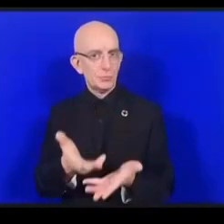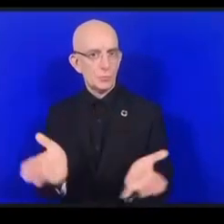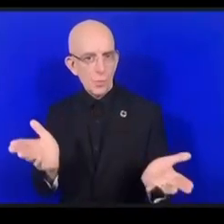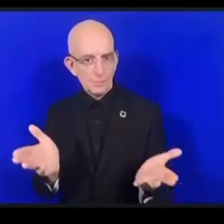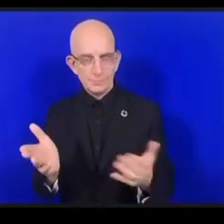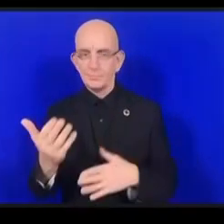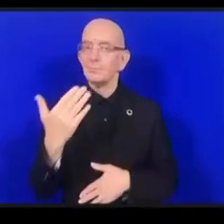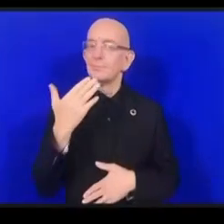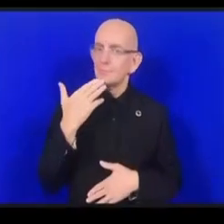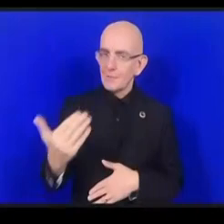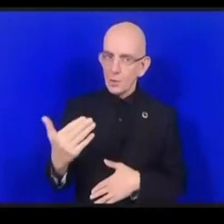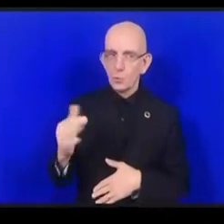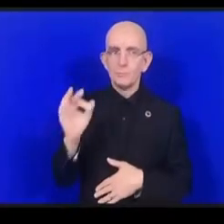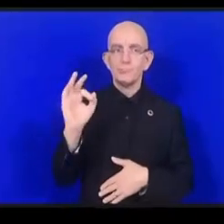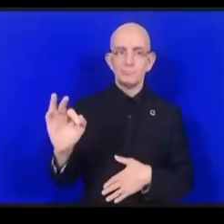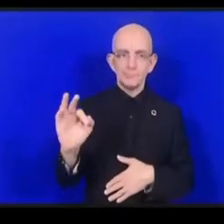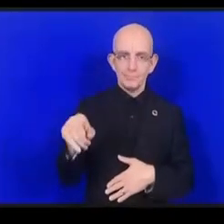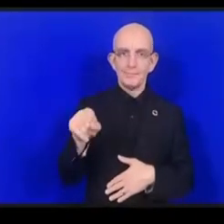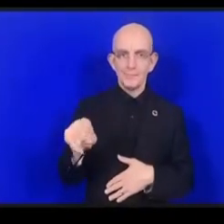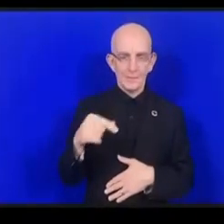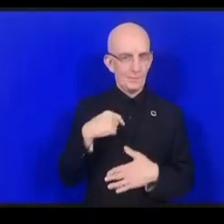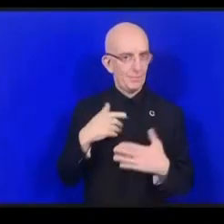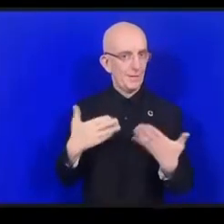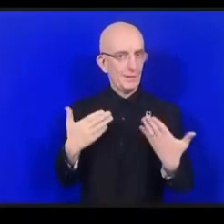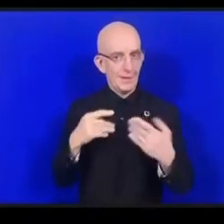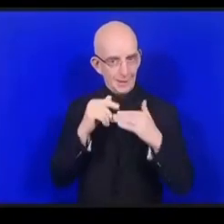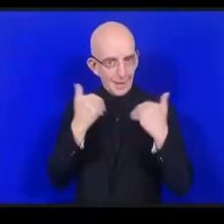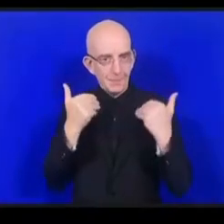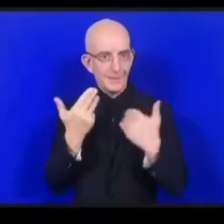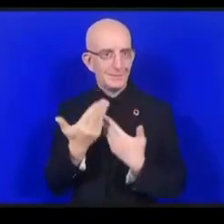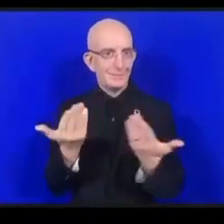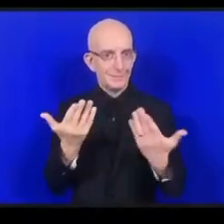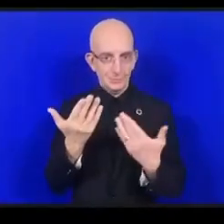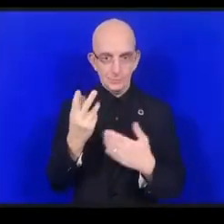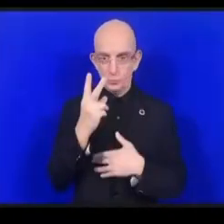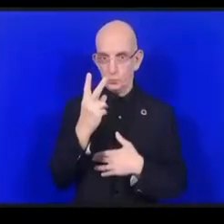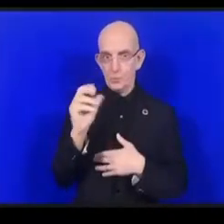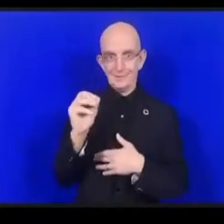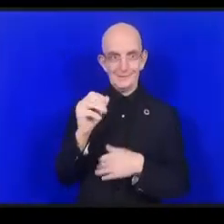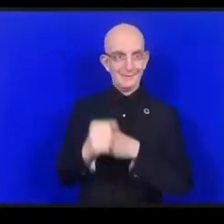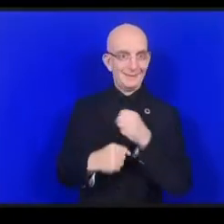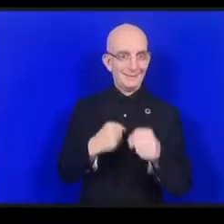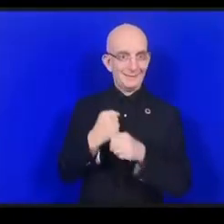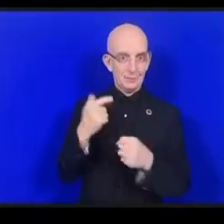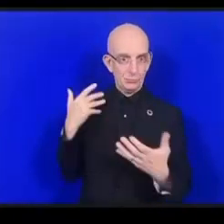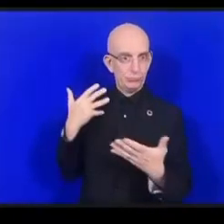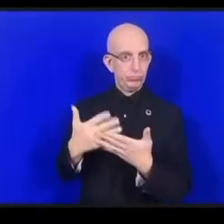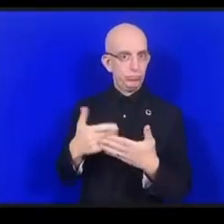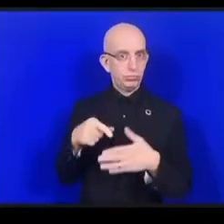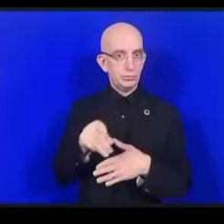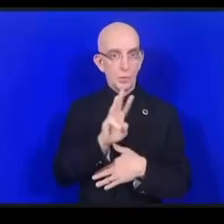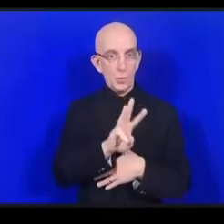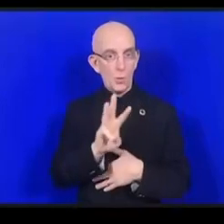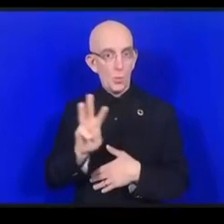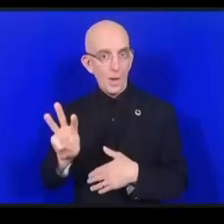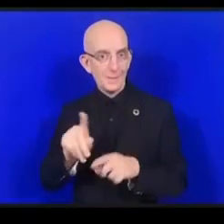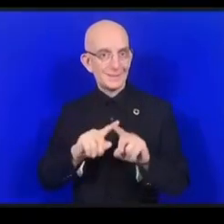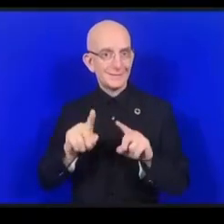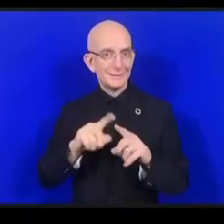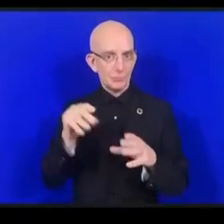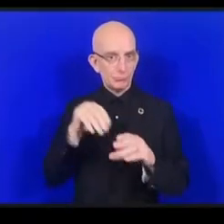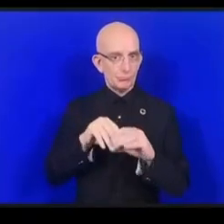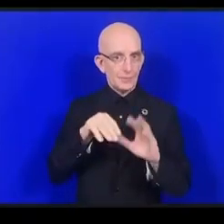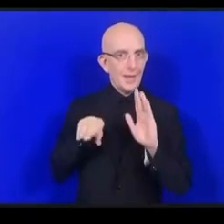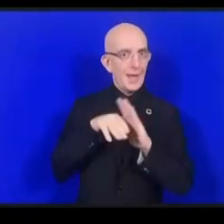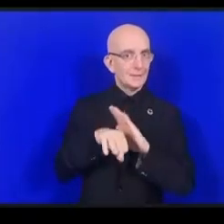بعد صدور المبادئ التوشهية يمكن أن نشجع